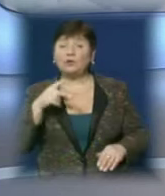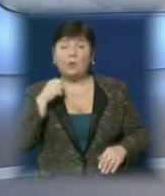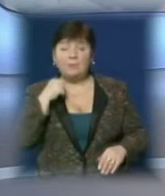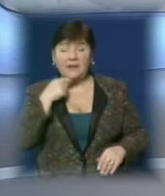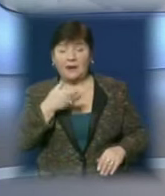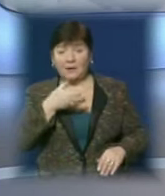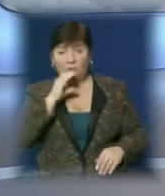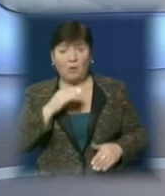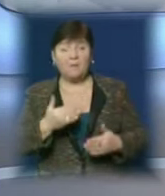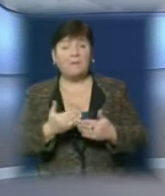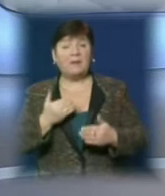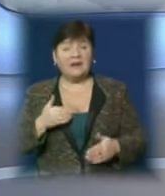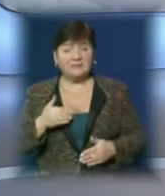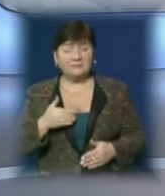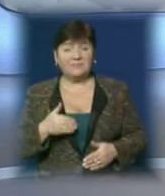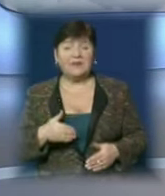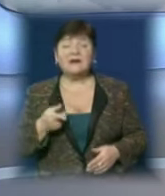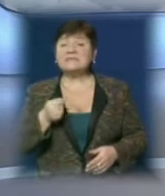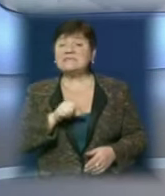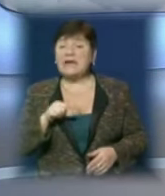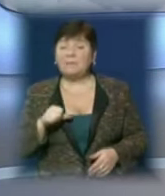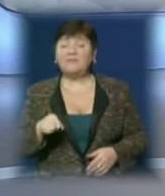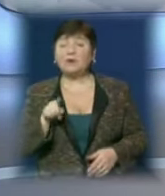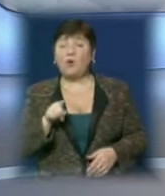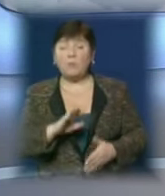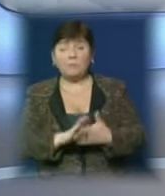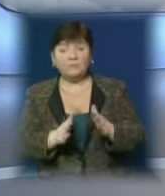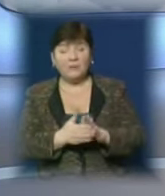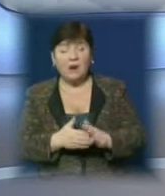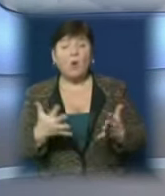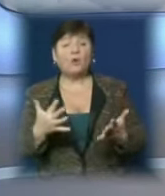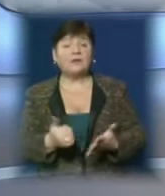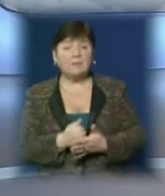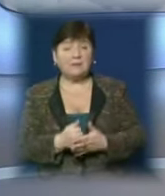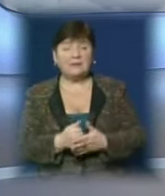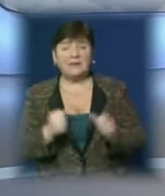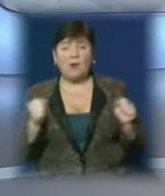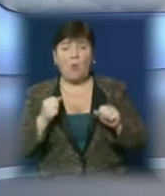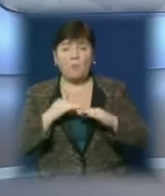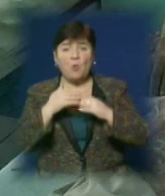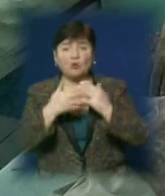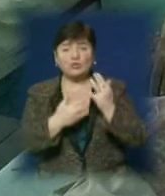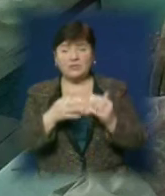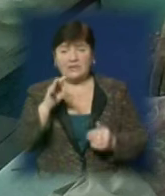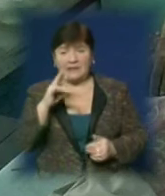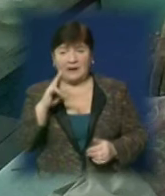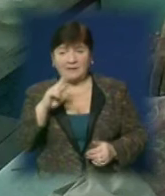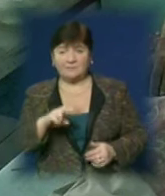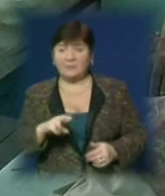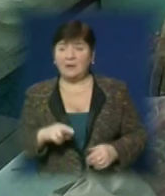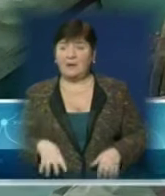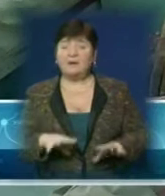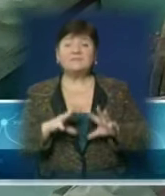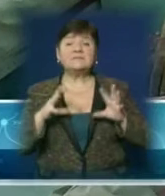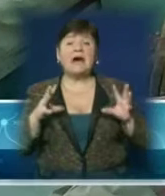алкоголь перед виходом на вулицю. Адже саме в такому стані дуже легко отримати обмороження. Загальним